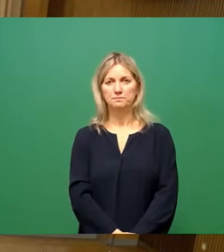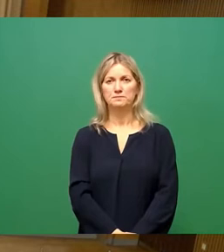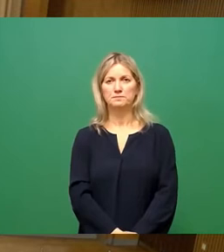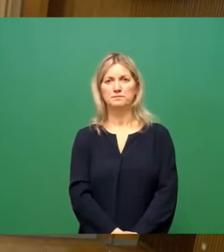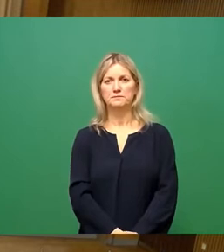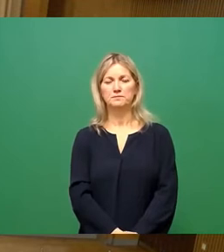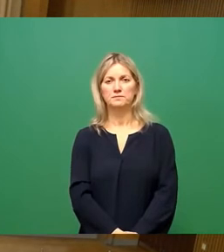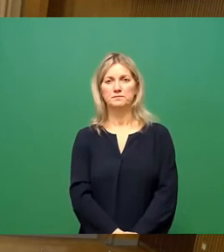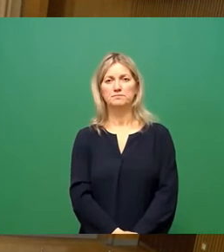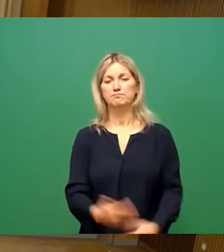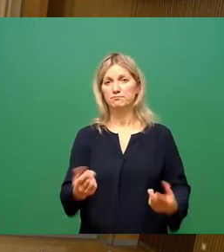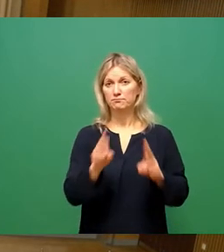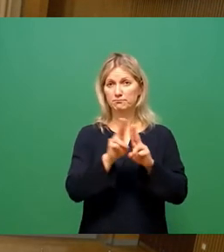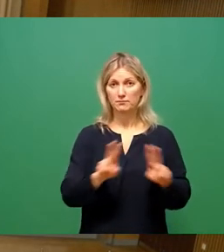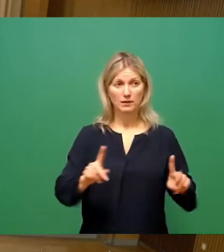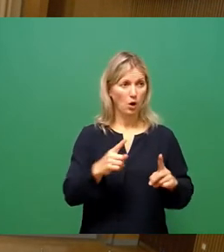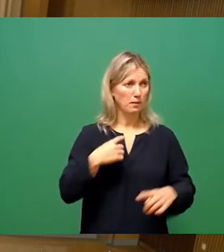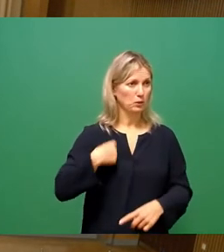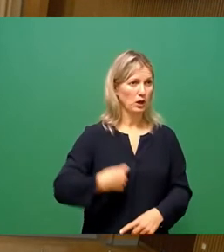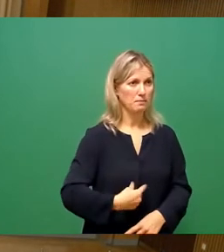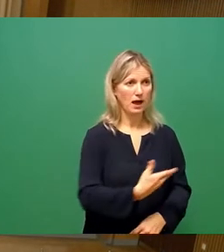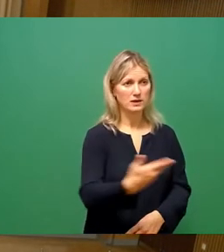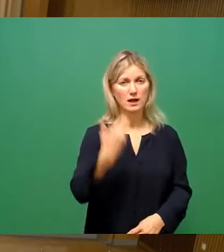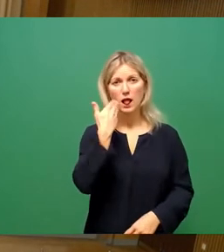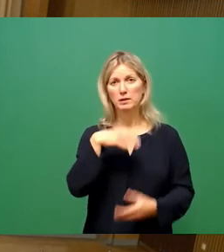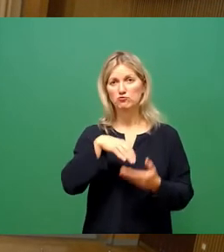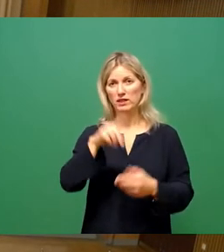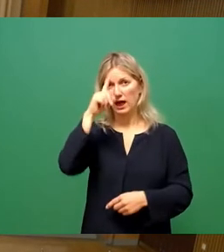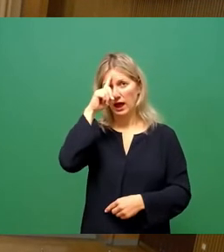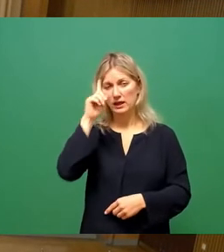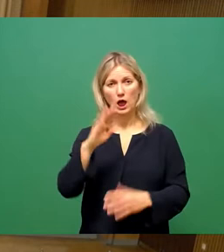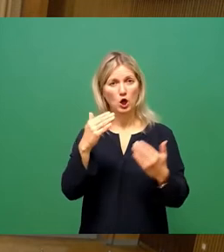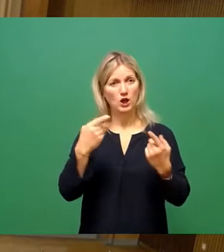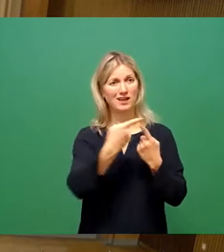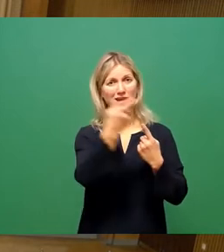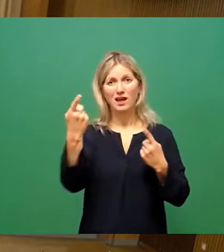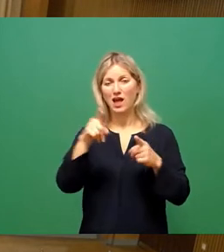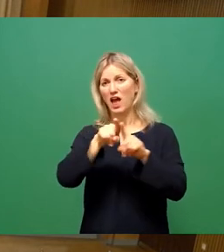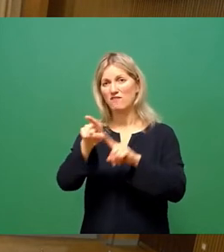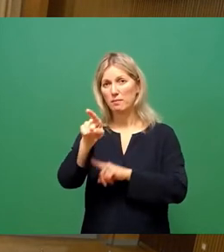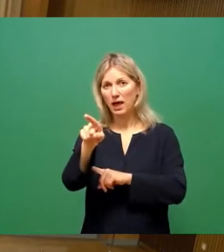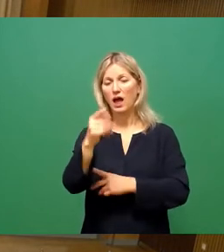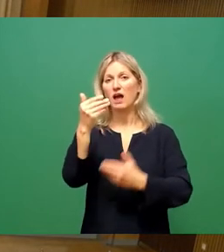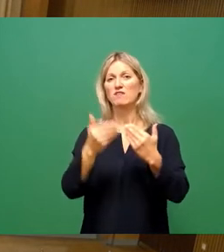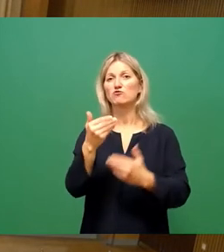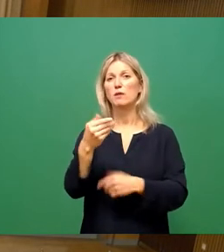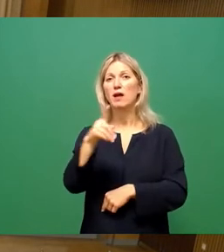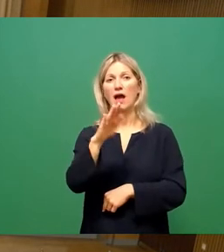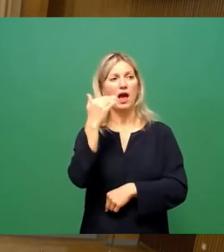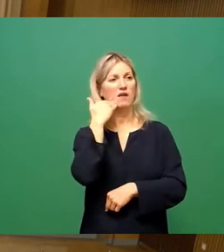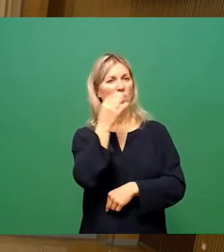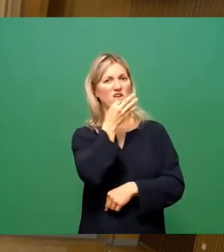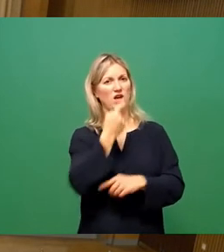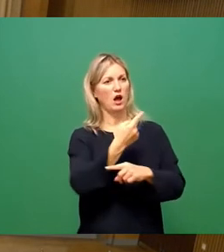Ja, sehr geehrter Herr Oberbürgermeister, liebe Stadträte, ich grüße auch da hinten die FDP-Fraktion, die anscheinend an der Einwohnerfragestunde nur wenig